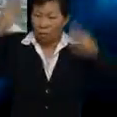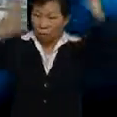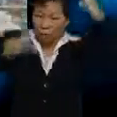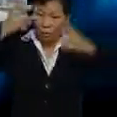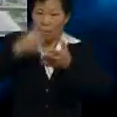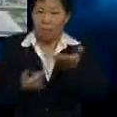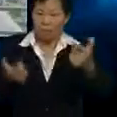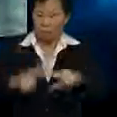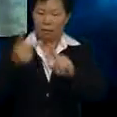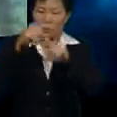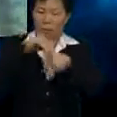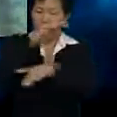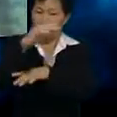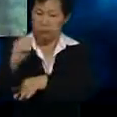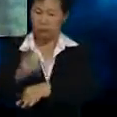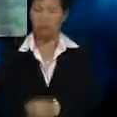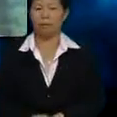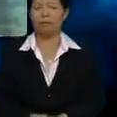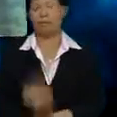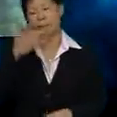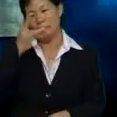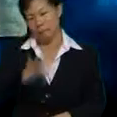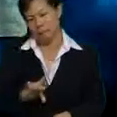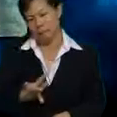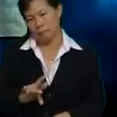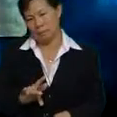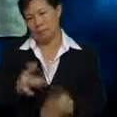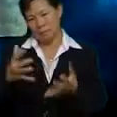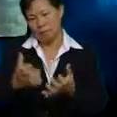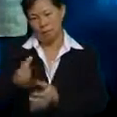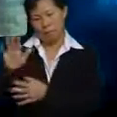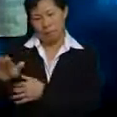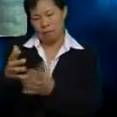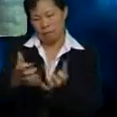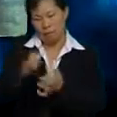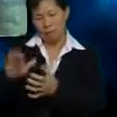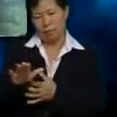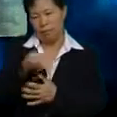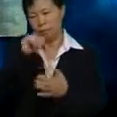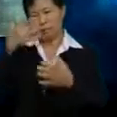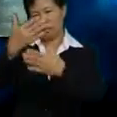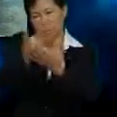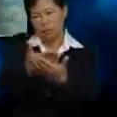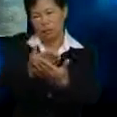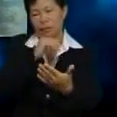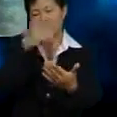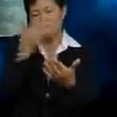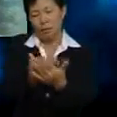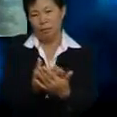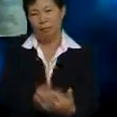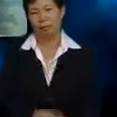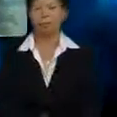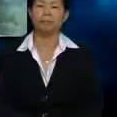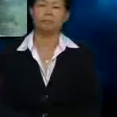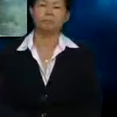akan jadi Perisarikat Malangnya Hasrat beliau Tidak kesempatan Tau